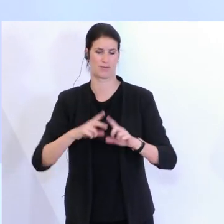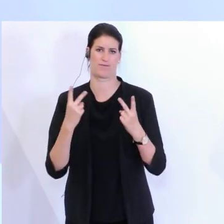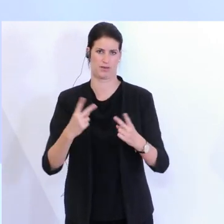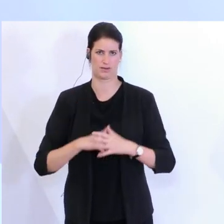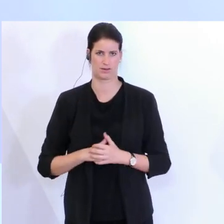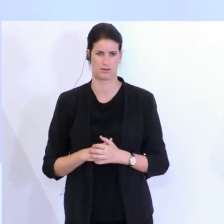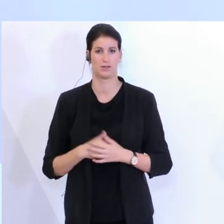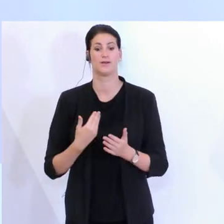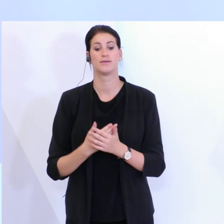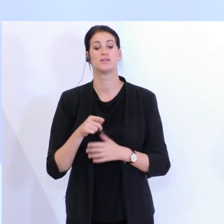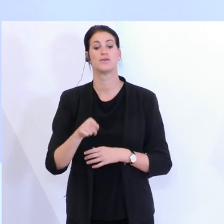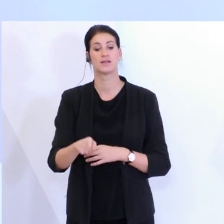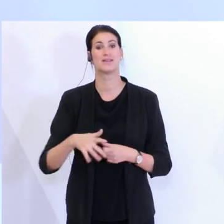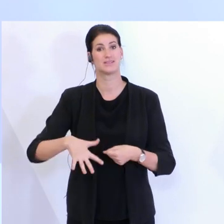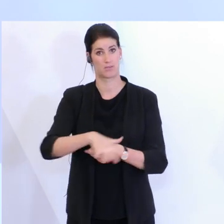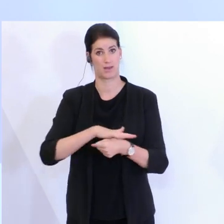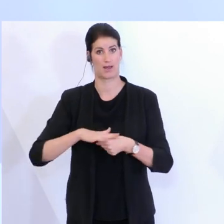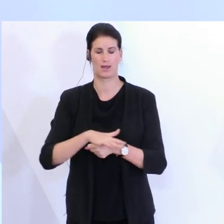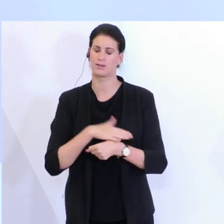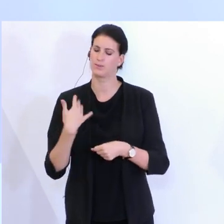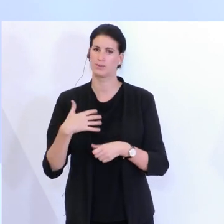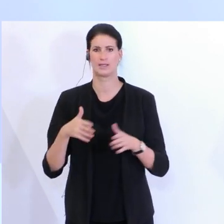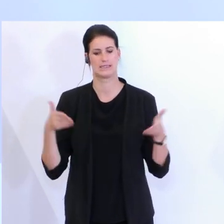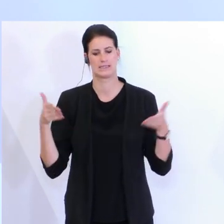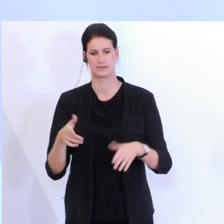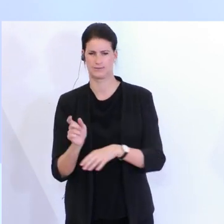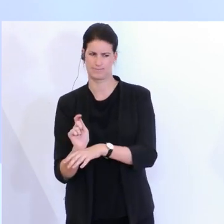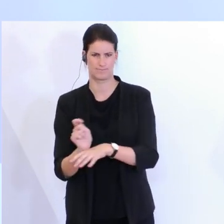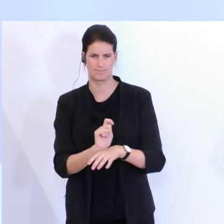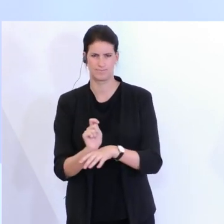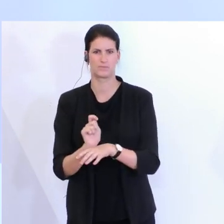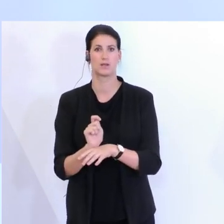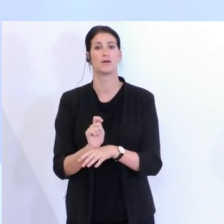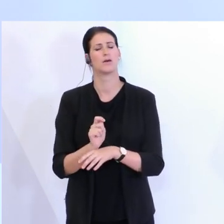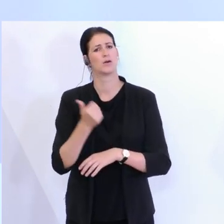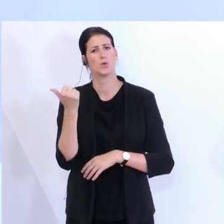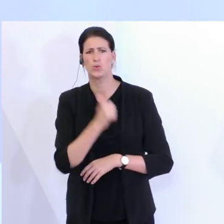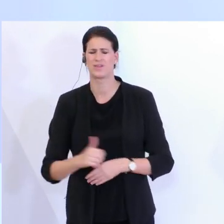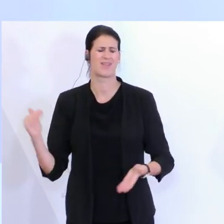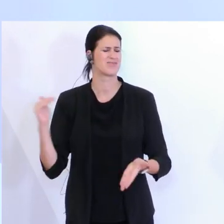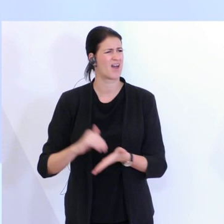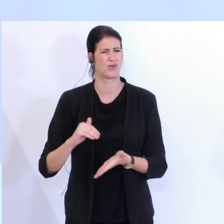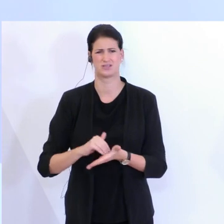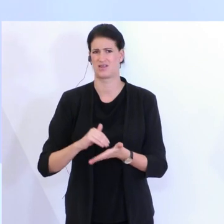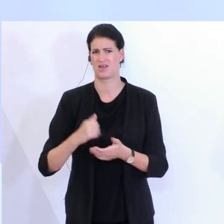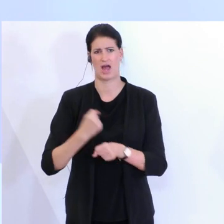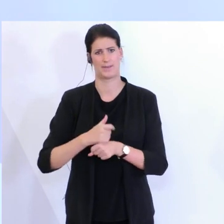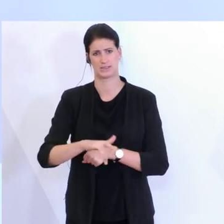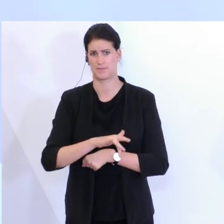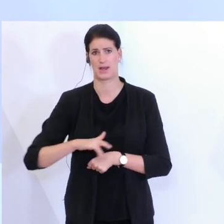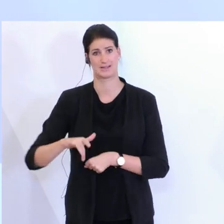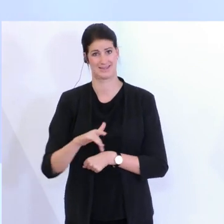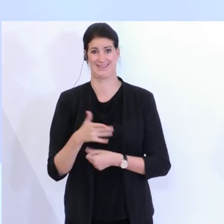speziell diese Branche sehr intensiv beobachten. sind hunderttausende Arbeitsplätze, die der Tourismus, die Gastronomie in Österreich